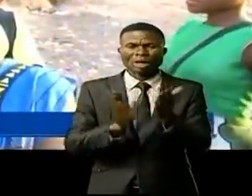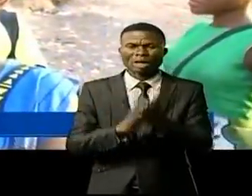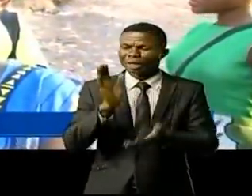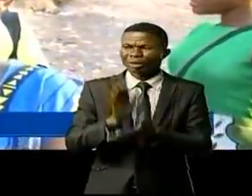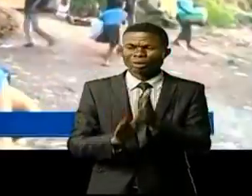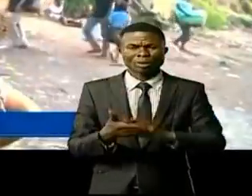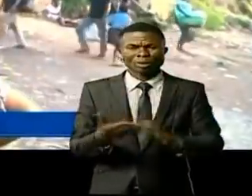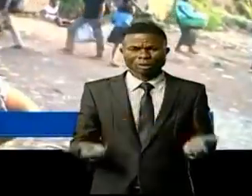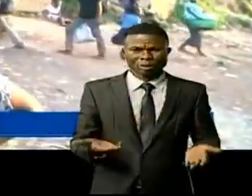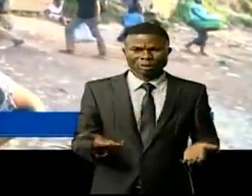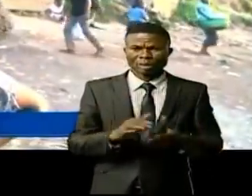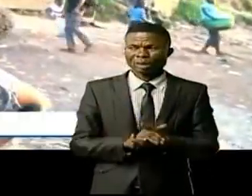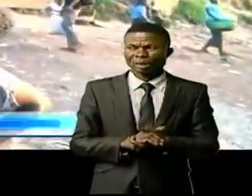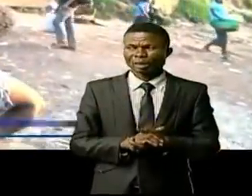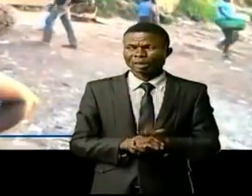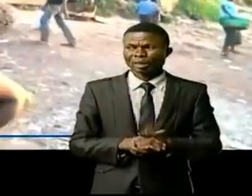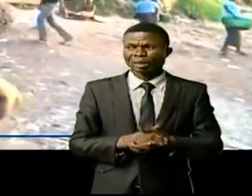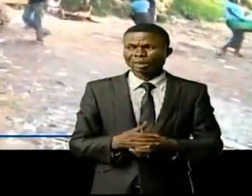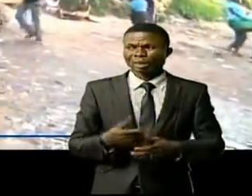Les études coûtent cher.